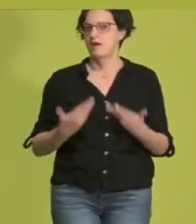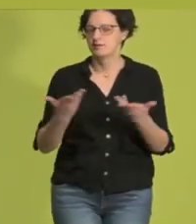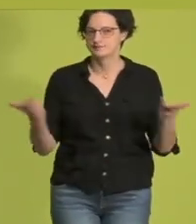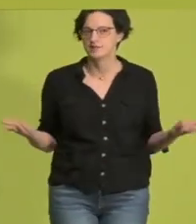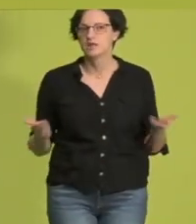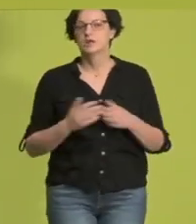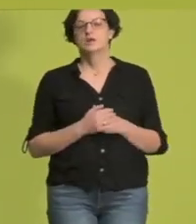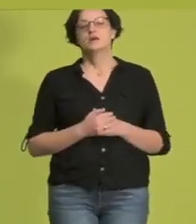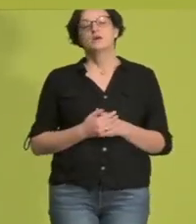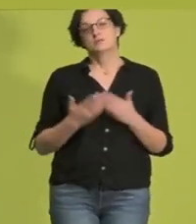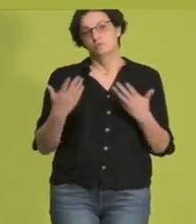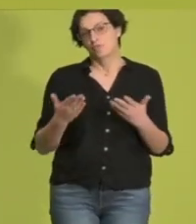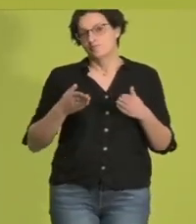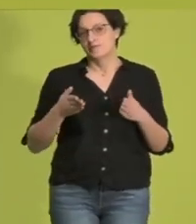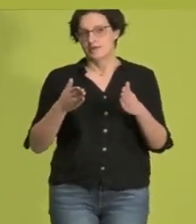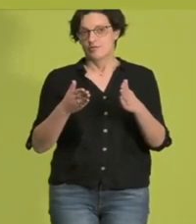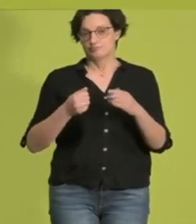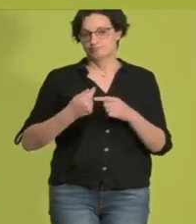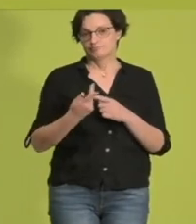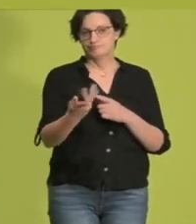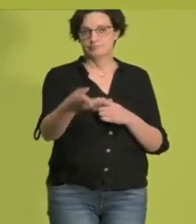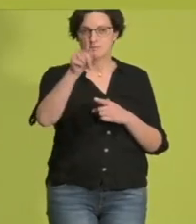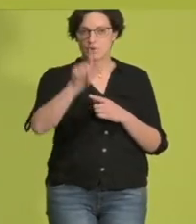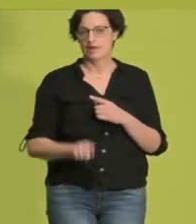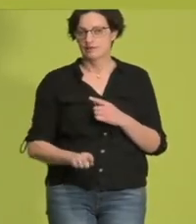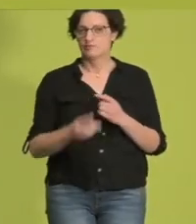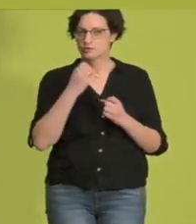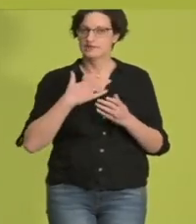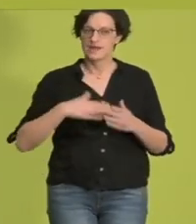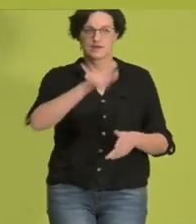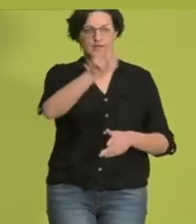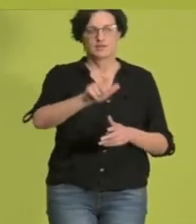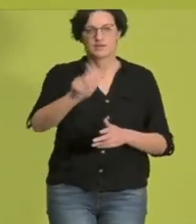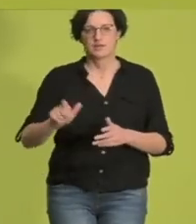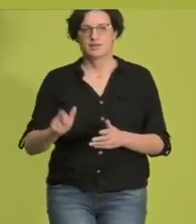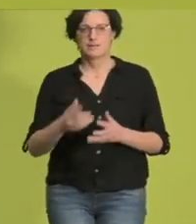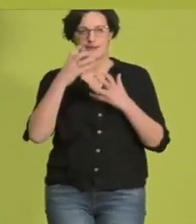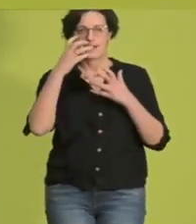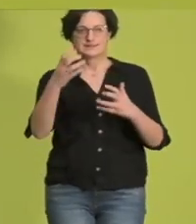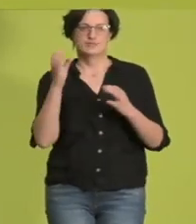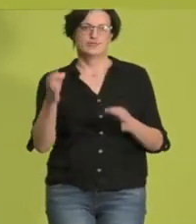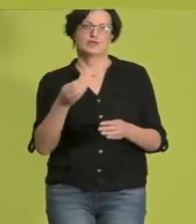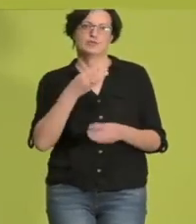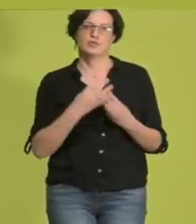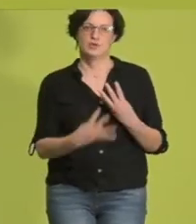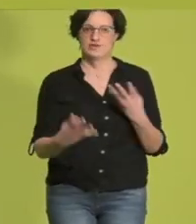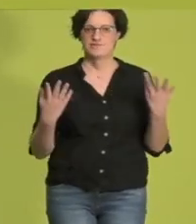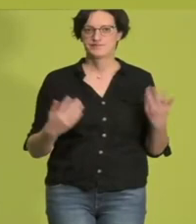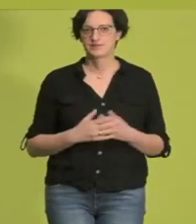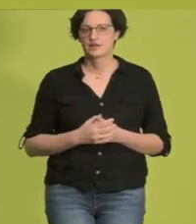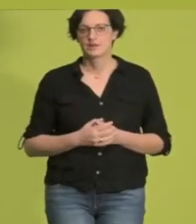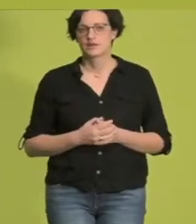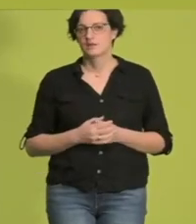kommenden Monaten unzählige Menschen für uns begeistern. In NRW ist vollkommen offen, wer regiert. Ich kann euch sagen,